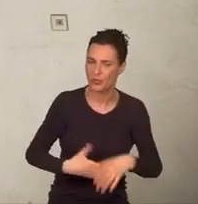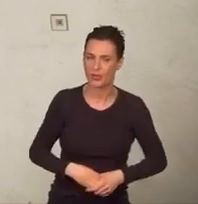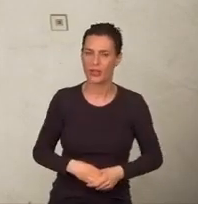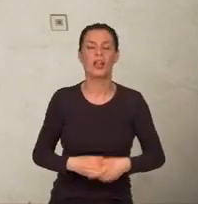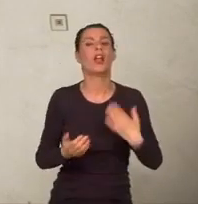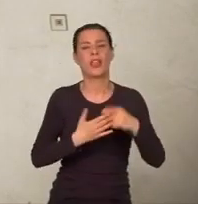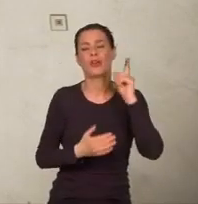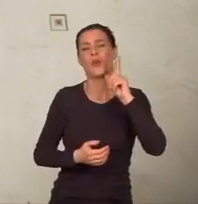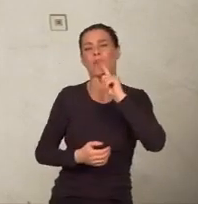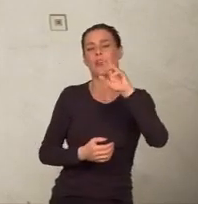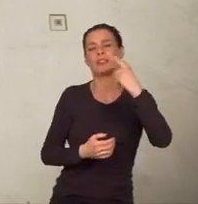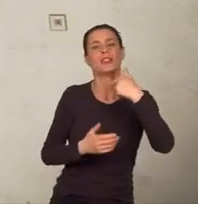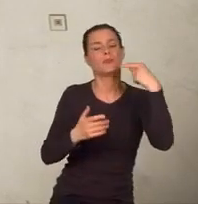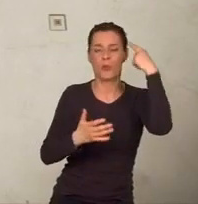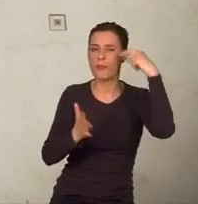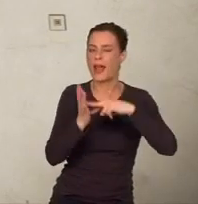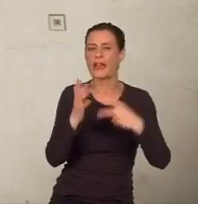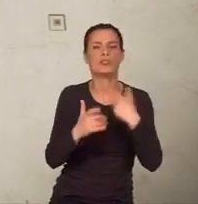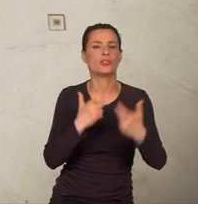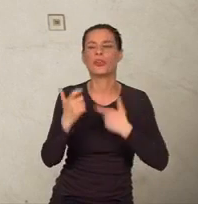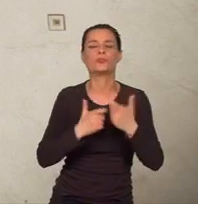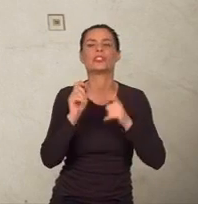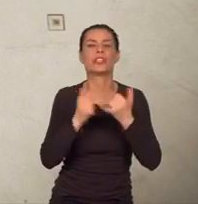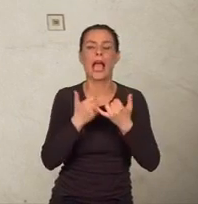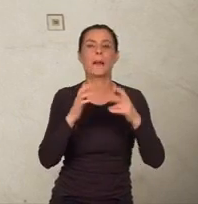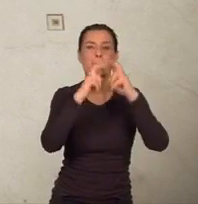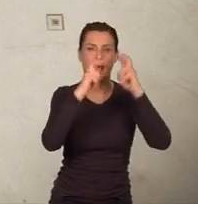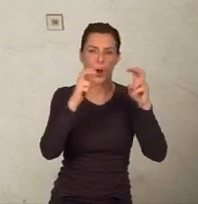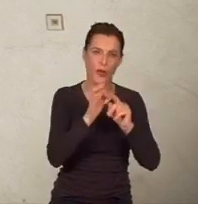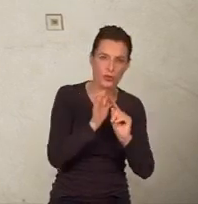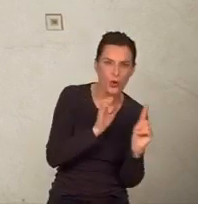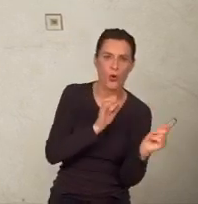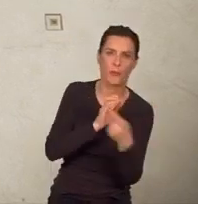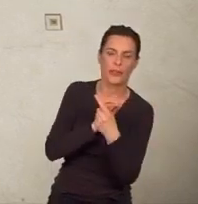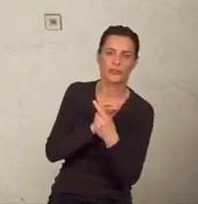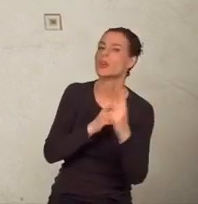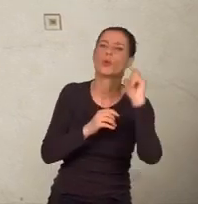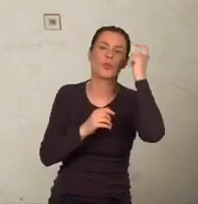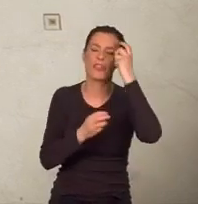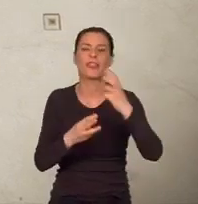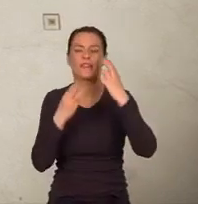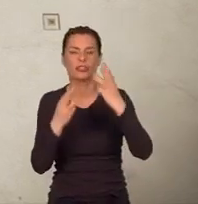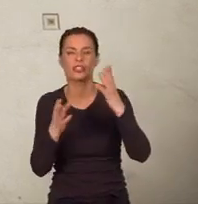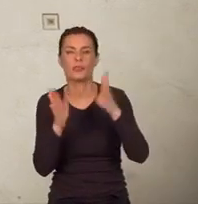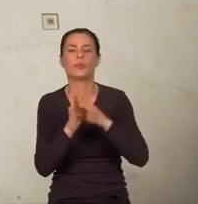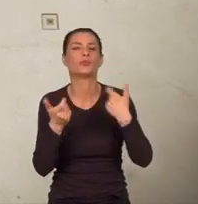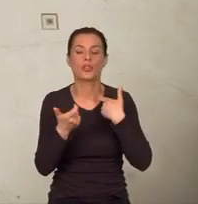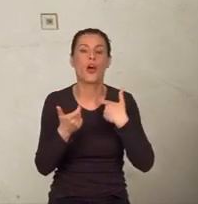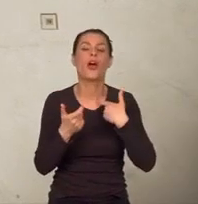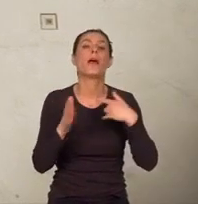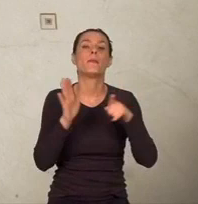Bernini był zmuszony do obmyślenia sposobu na obejście pałacu. Najrozsądniejszy był plan trapezu.